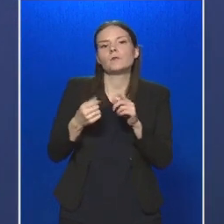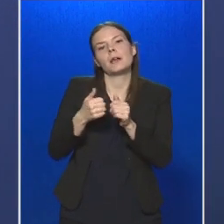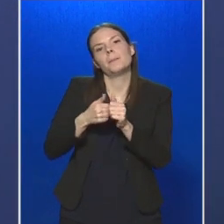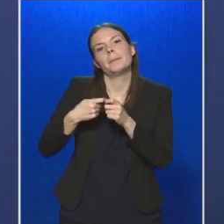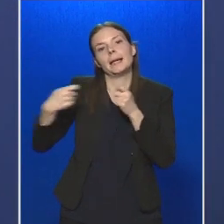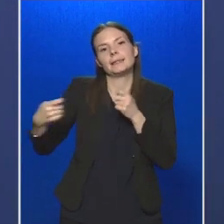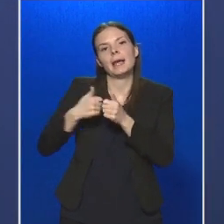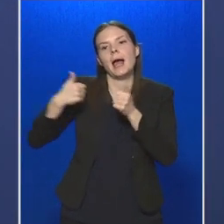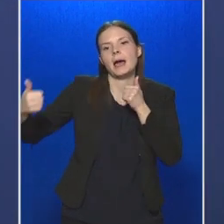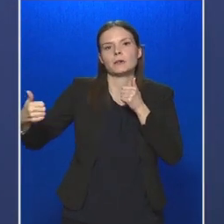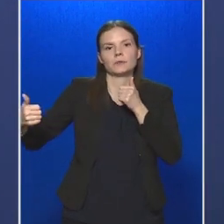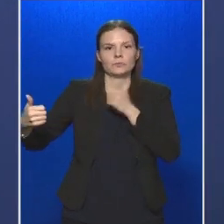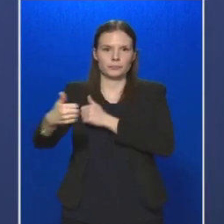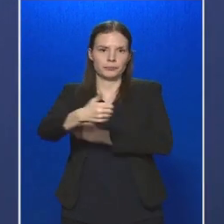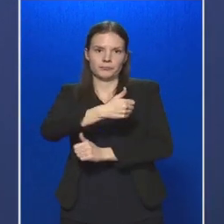távolságot egymástól.